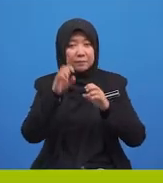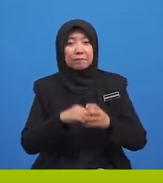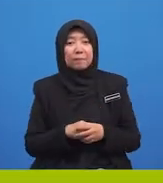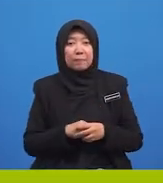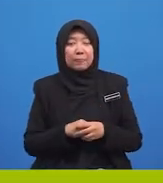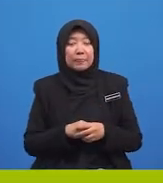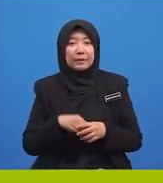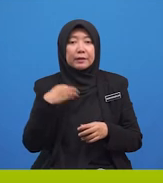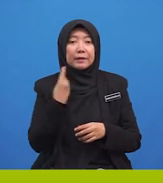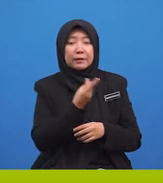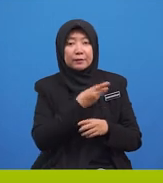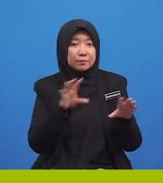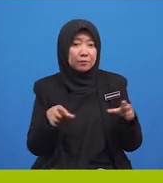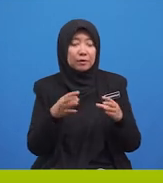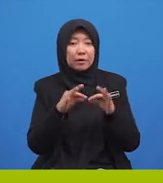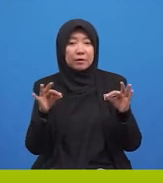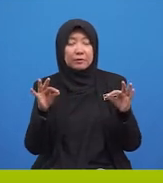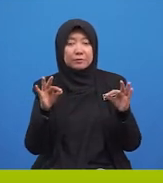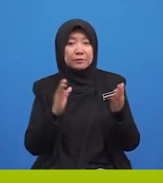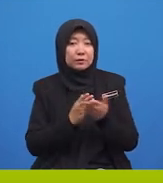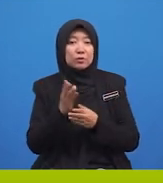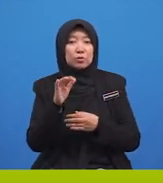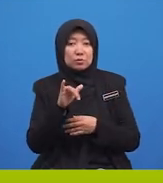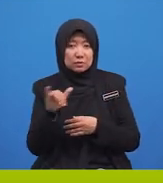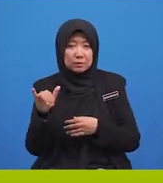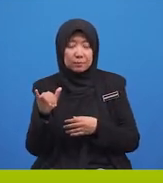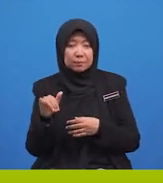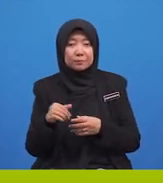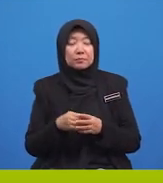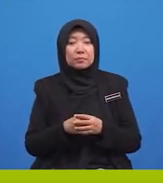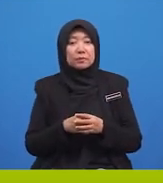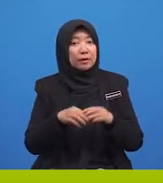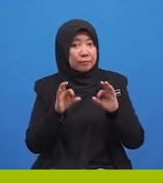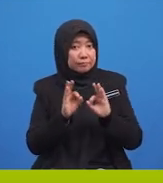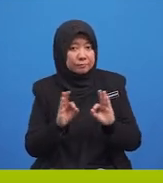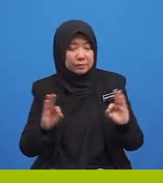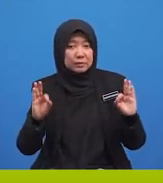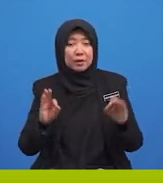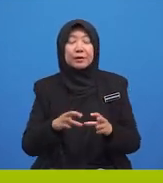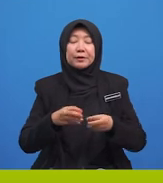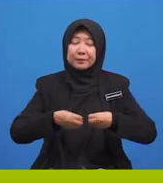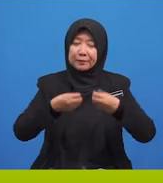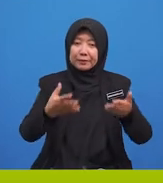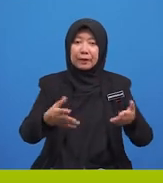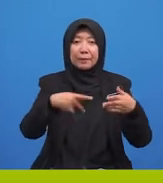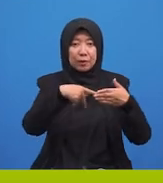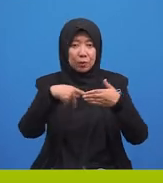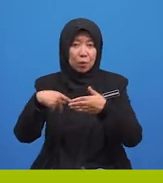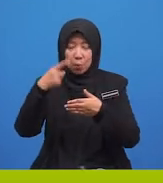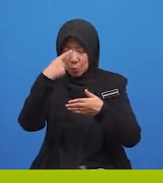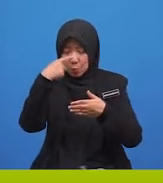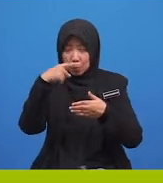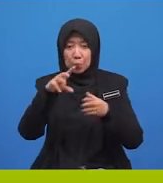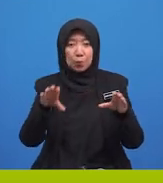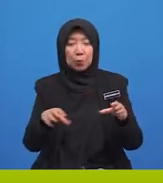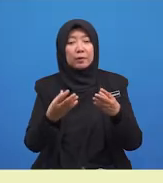bina ayat yang seterusnya. Beberapa frasa diberi sebagai panduan untuk kamu membina